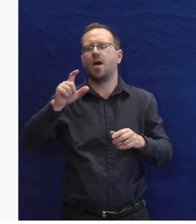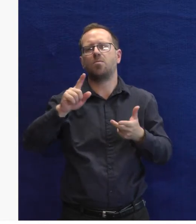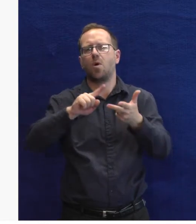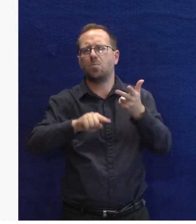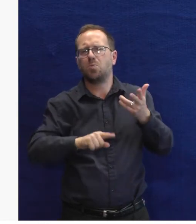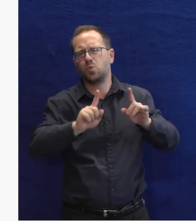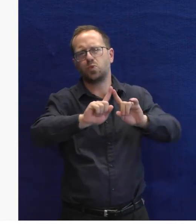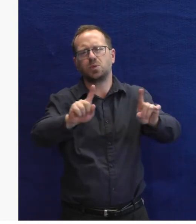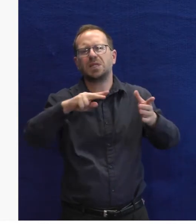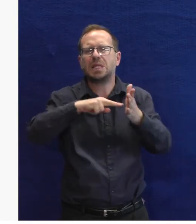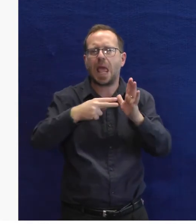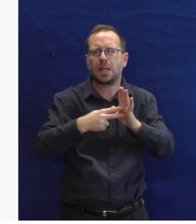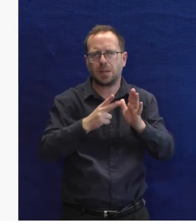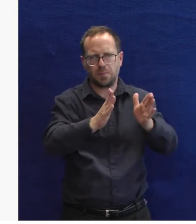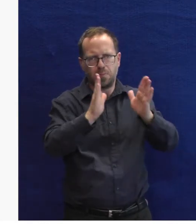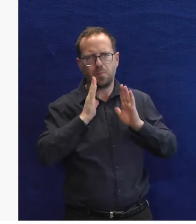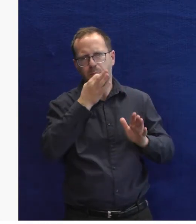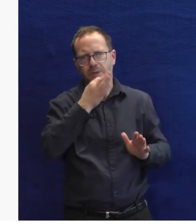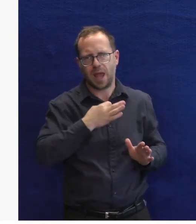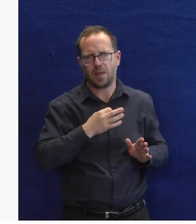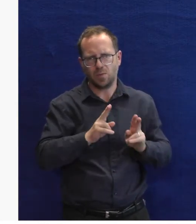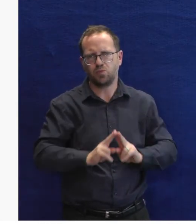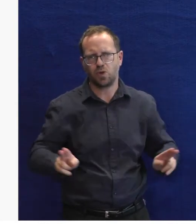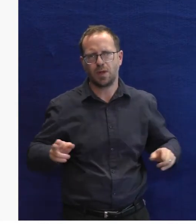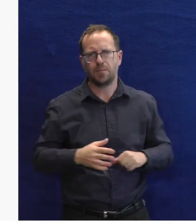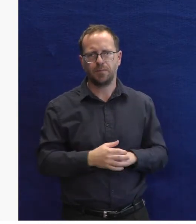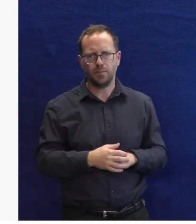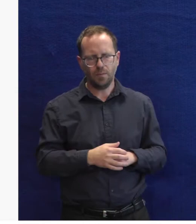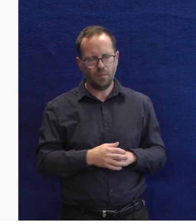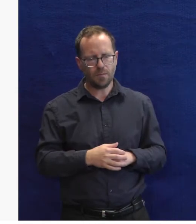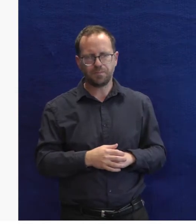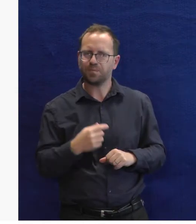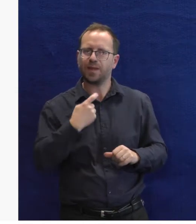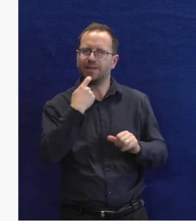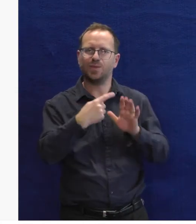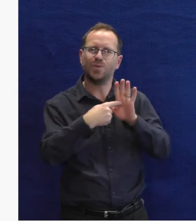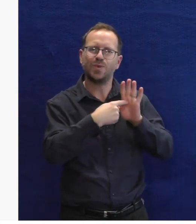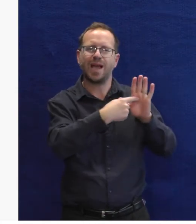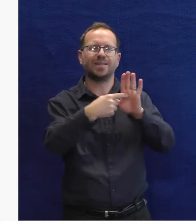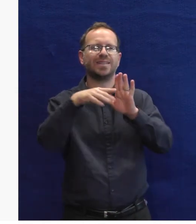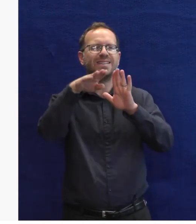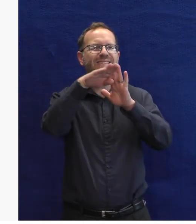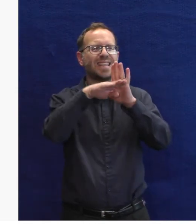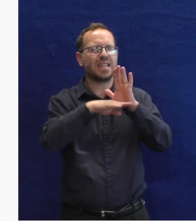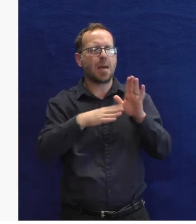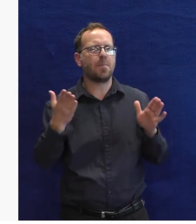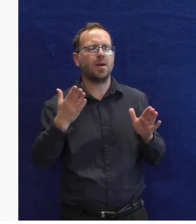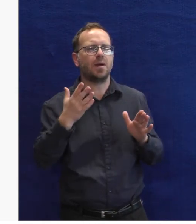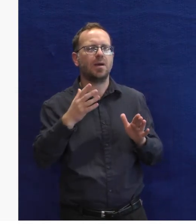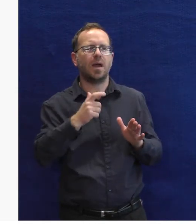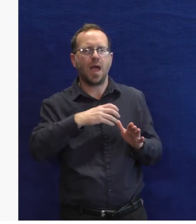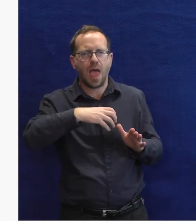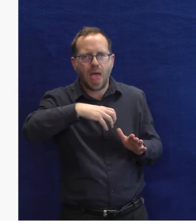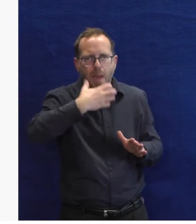I co se týče potom následné instalace, zprovoznění a tak dále. Chtěl jsem vám ukázat právě, jak se dá spustit seznam